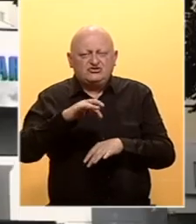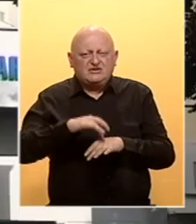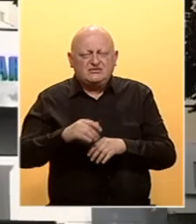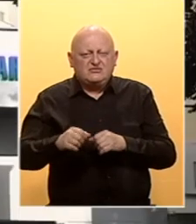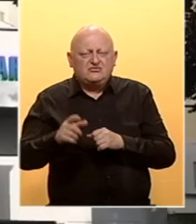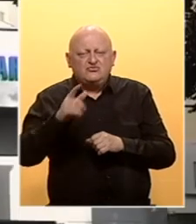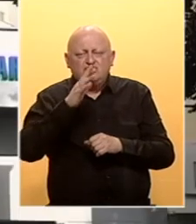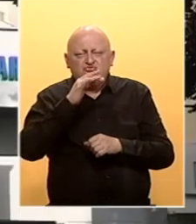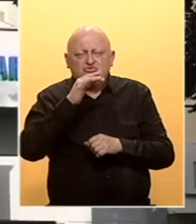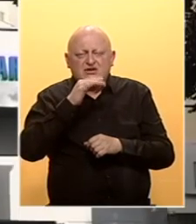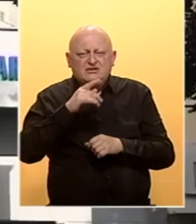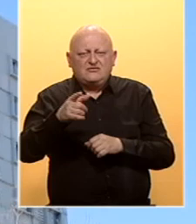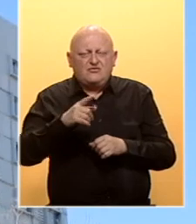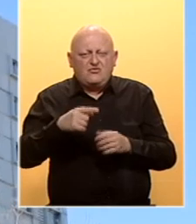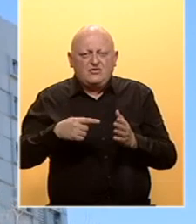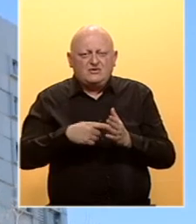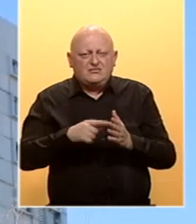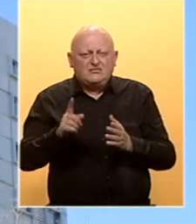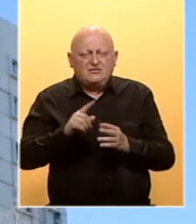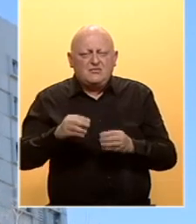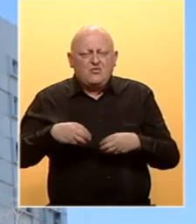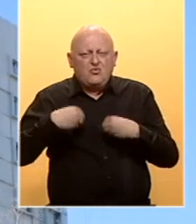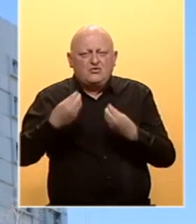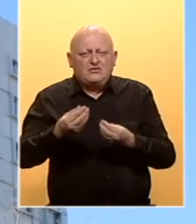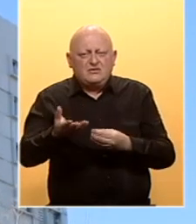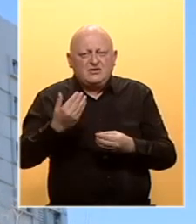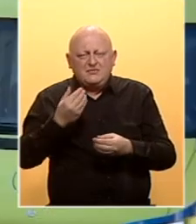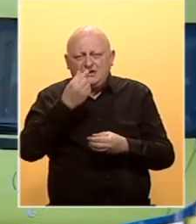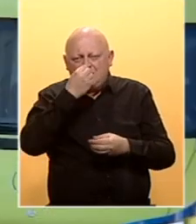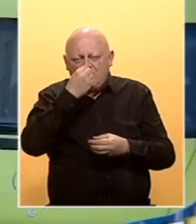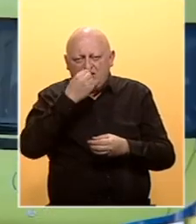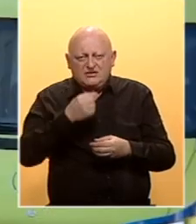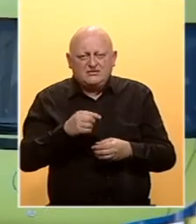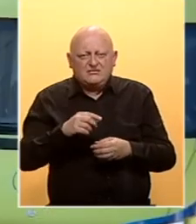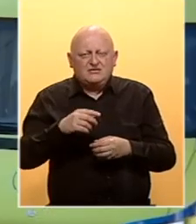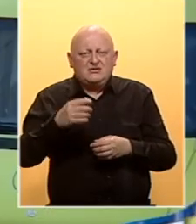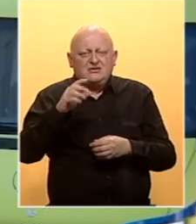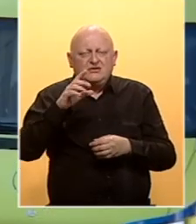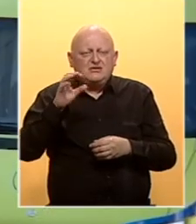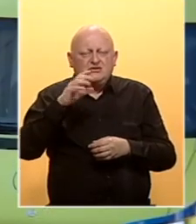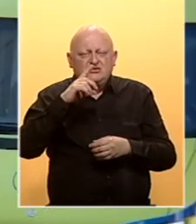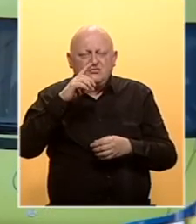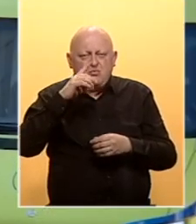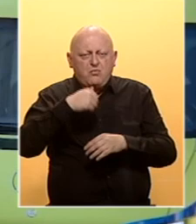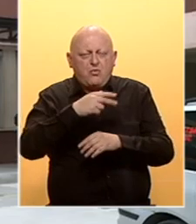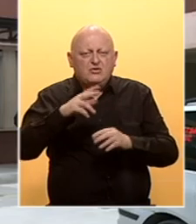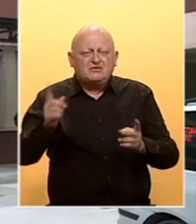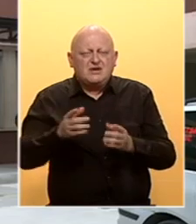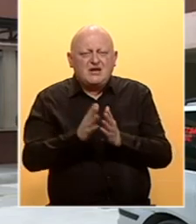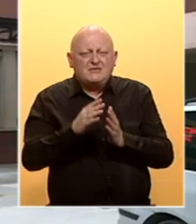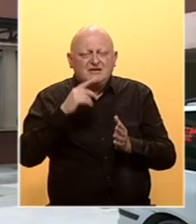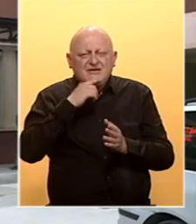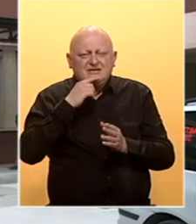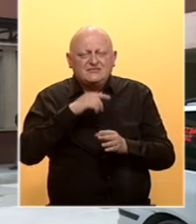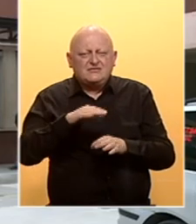univerziteta u Sarajevu o ovoj temi se ne mogu izjasniti prije ponedjeljka. Iz opšte bolnice je prethodnih dana apel da se krvna